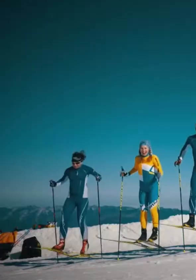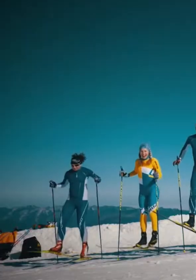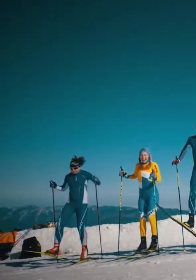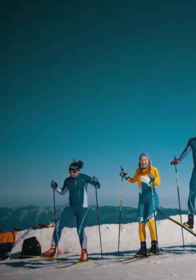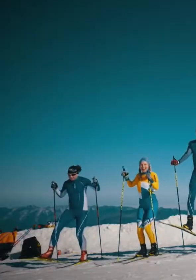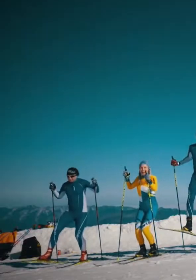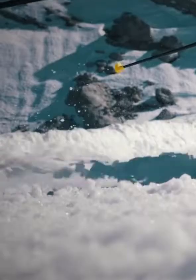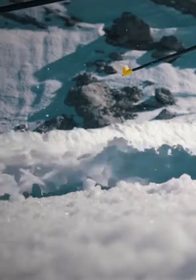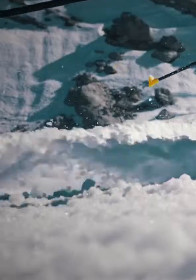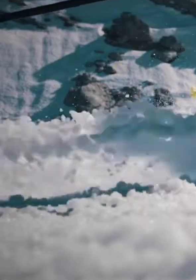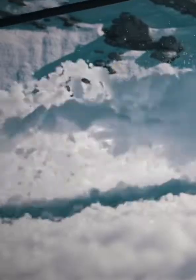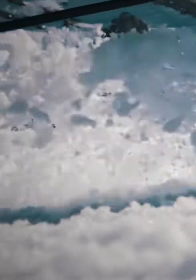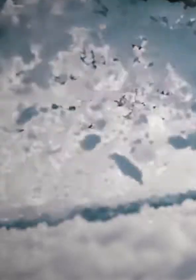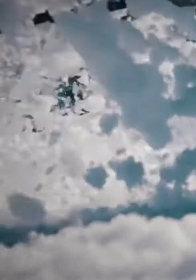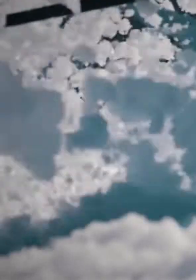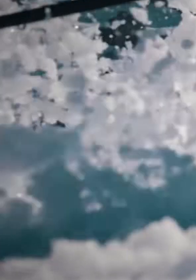Дефлімпійська